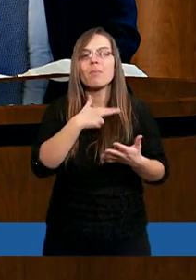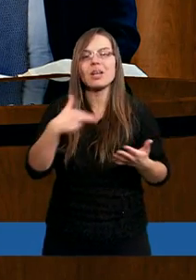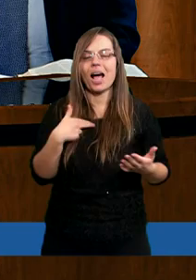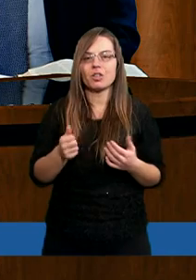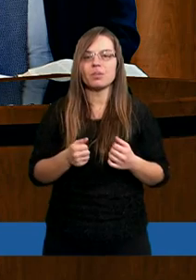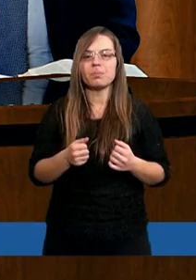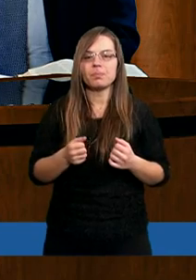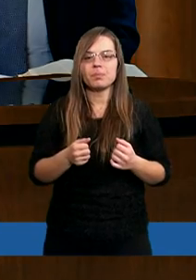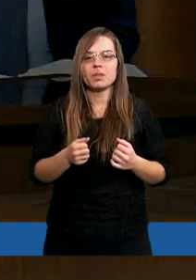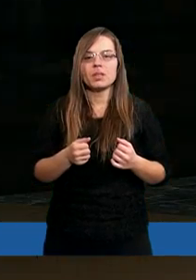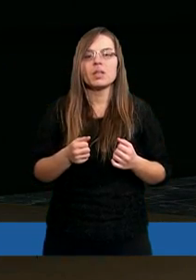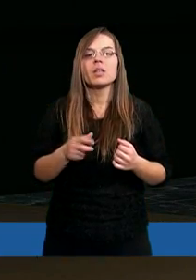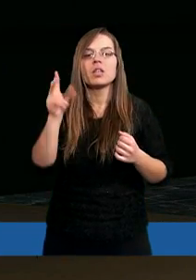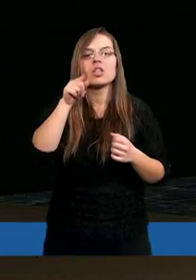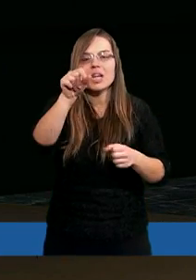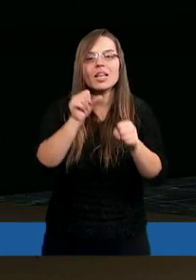nadzieja nasza,